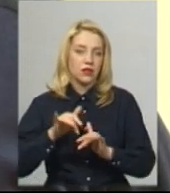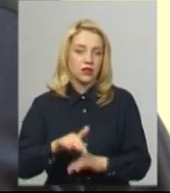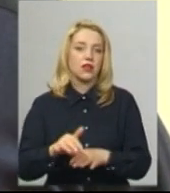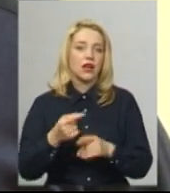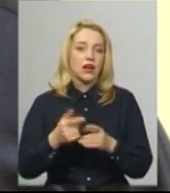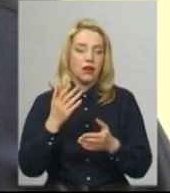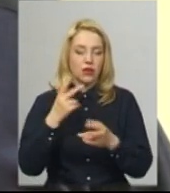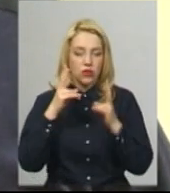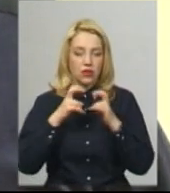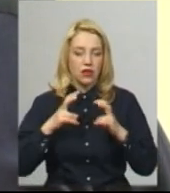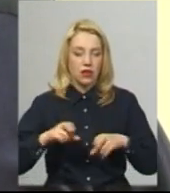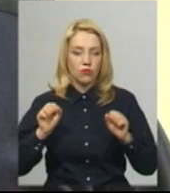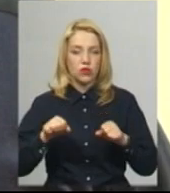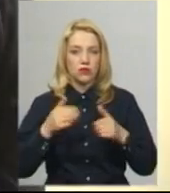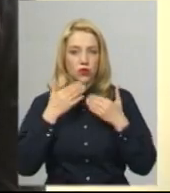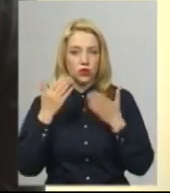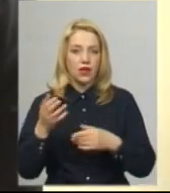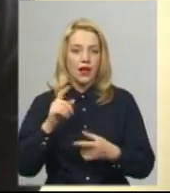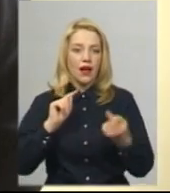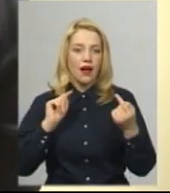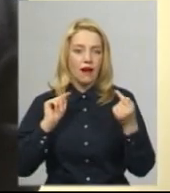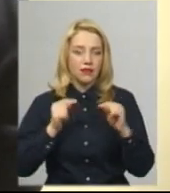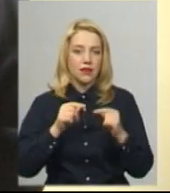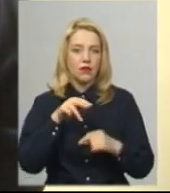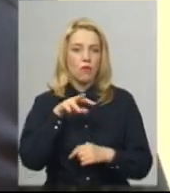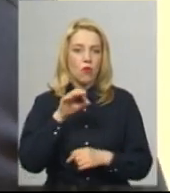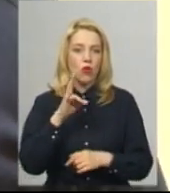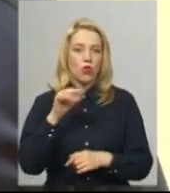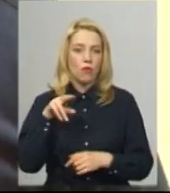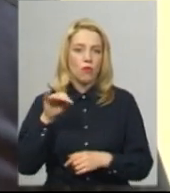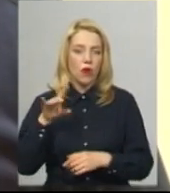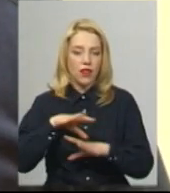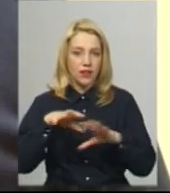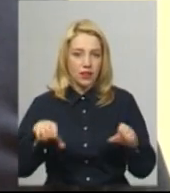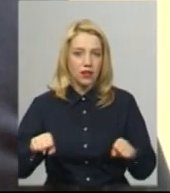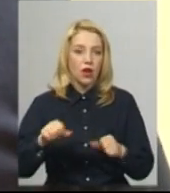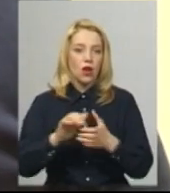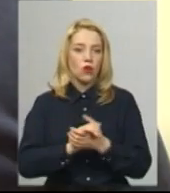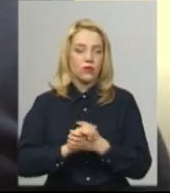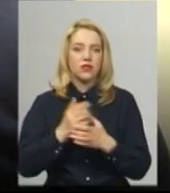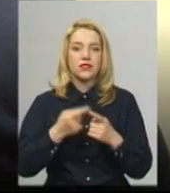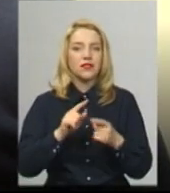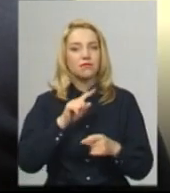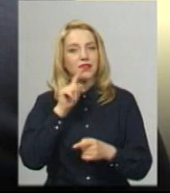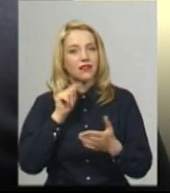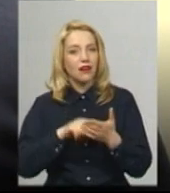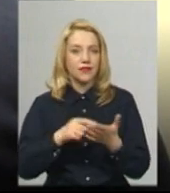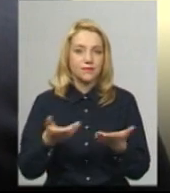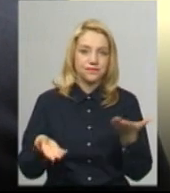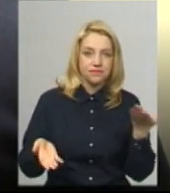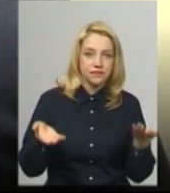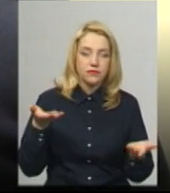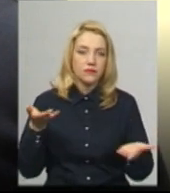звернутися до органів антимонопольного комітету. Артем Багінський додає. Питання не досить однозначне. Поясню чому. Тому що так,